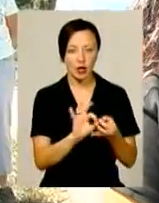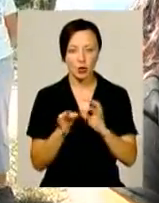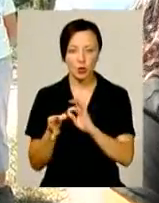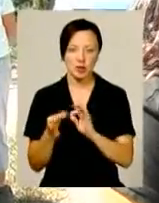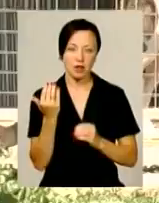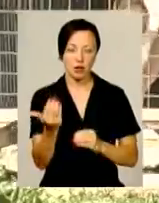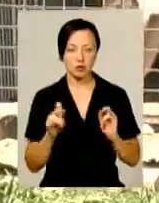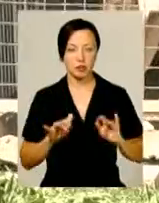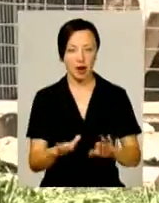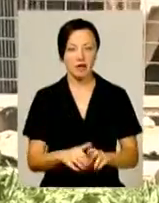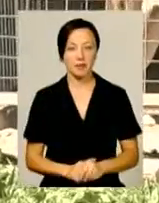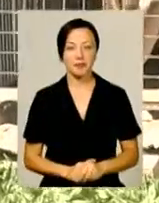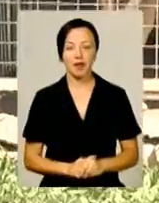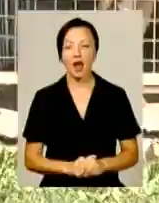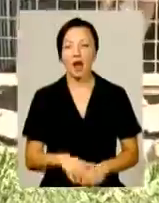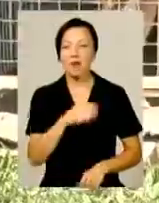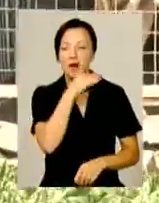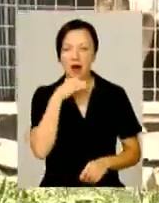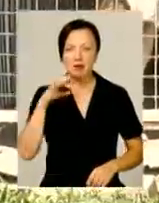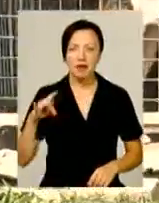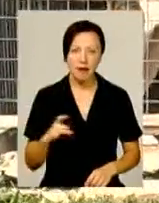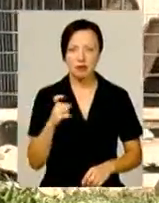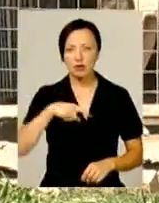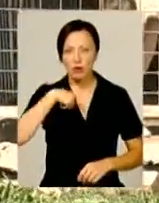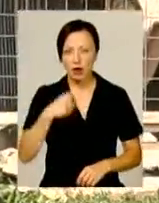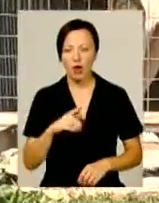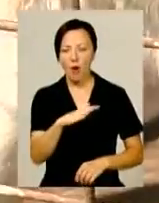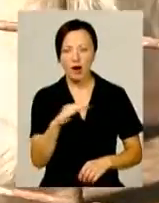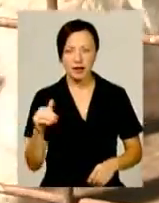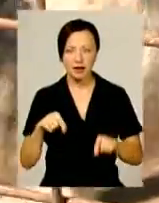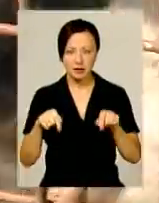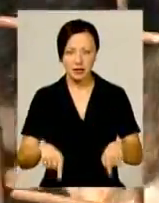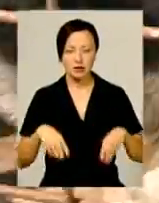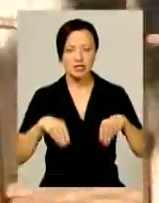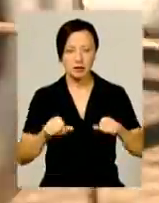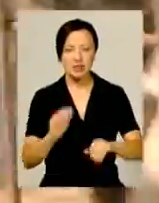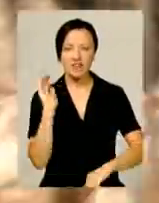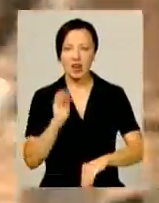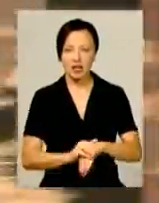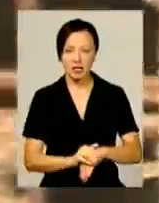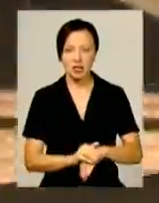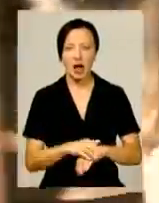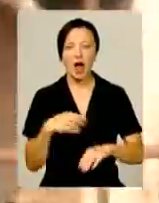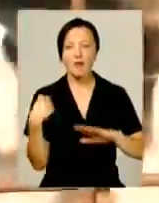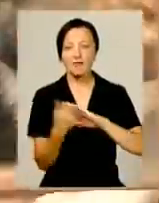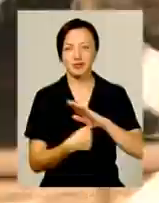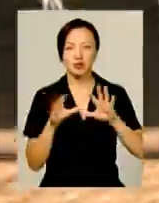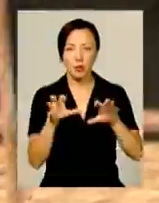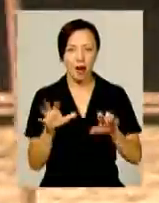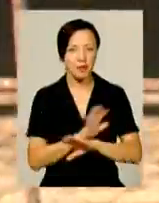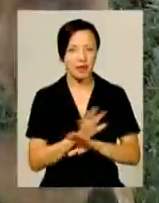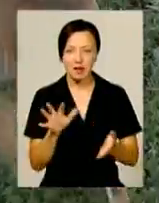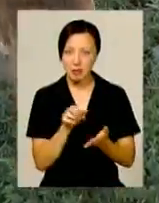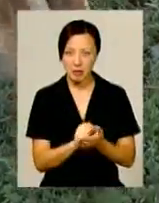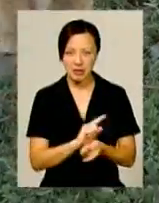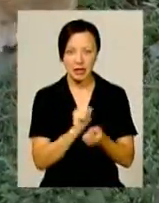справи. До слова, вже не раз говорилося про те, що орендар тутешнього на ділу землі фактично бездомними собаками не займається.